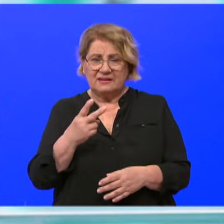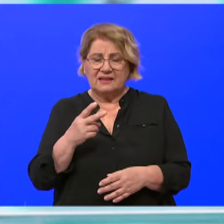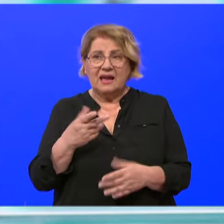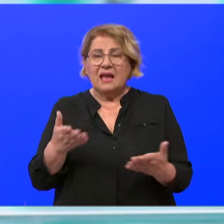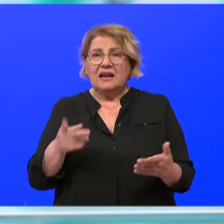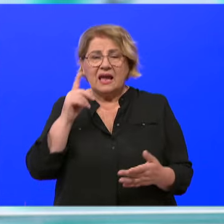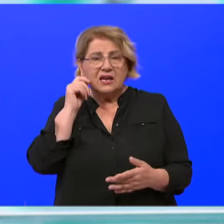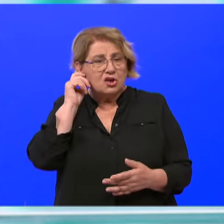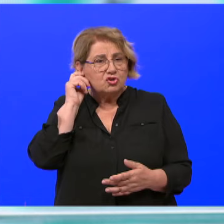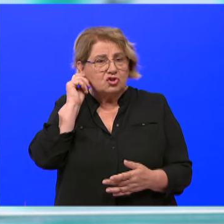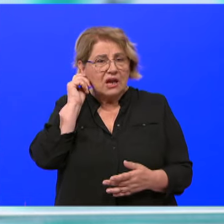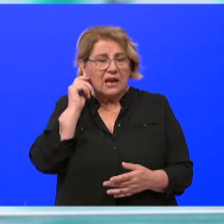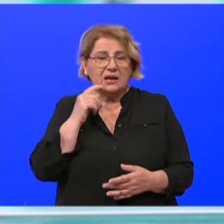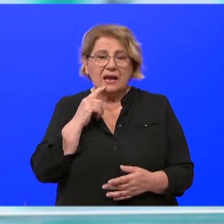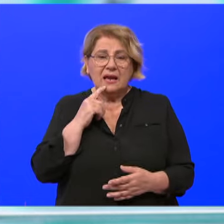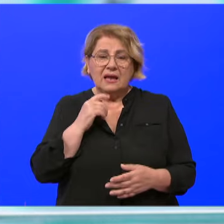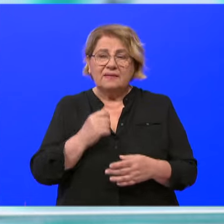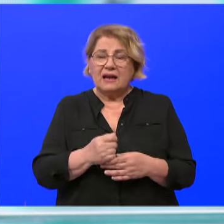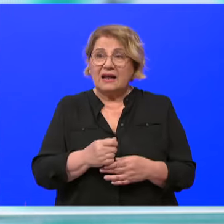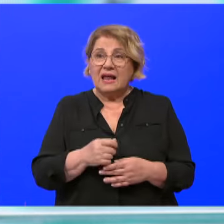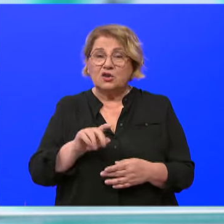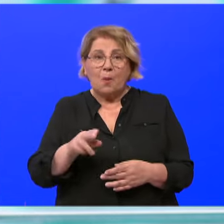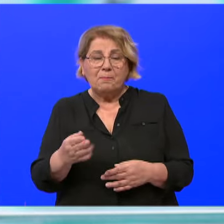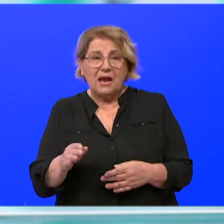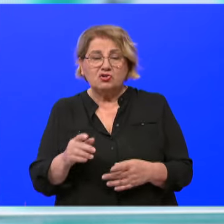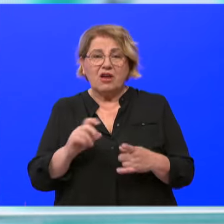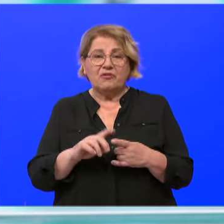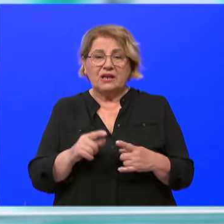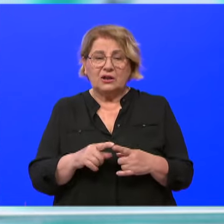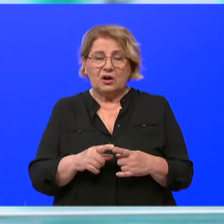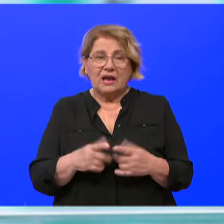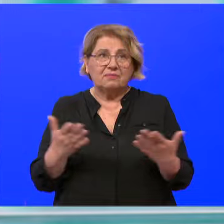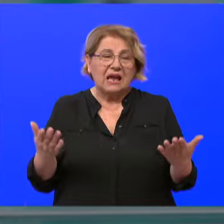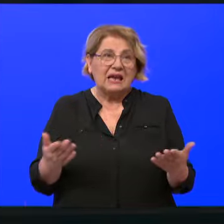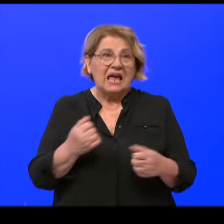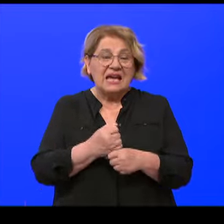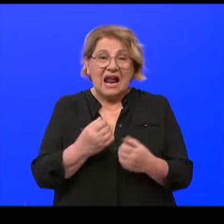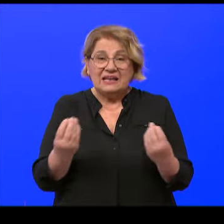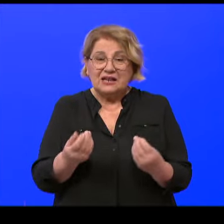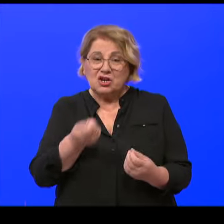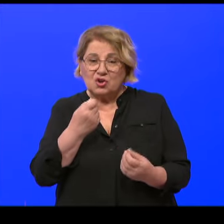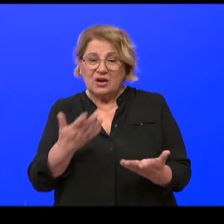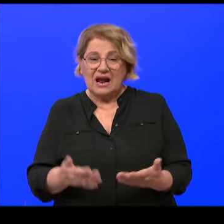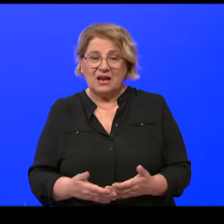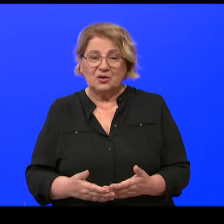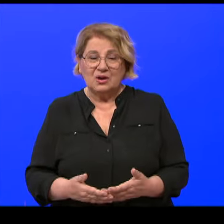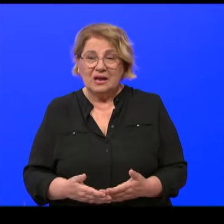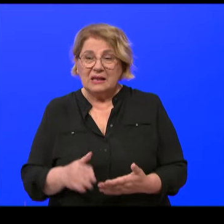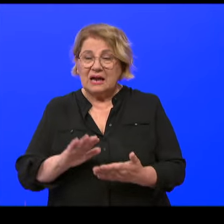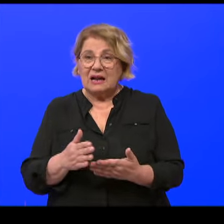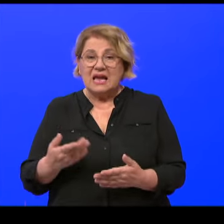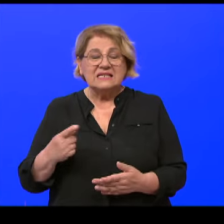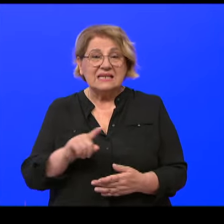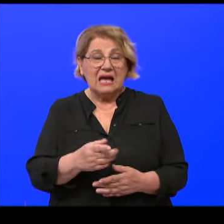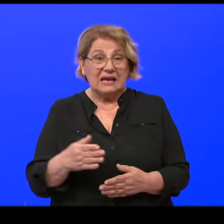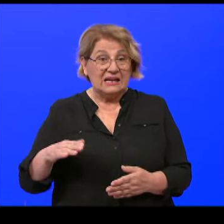neke pržu fritule, neke prošurate, neke peću sardile,